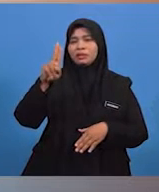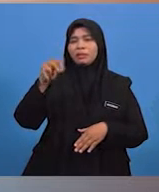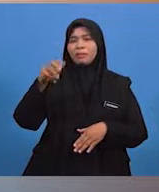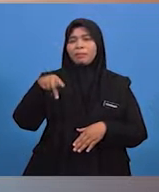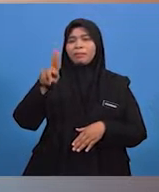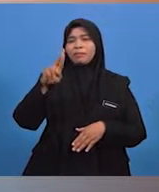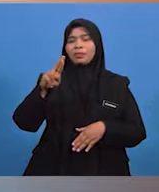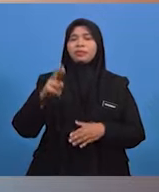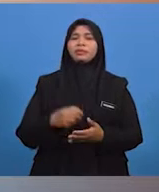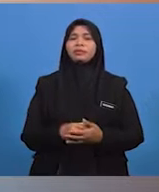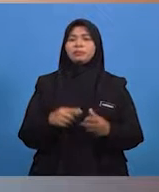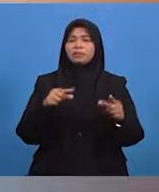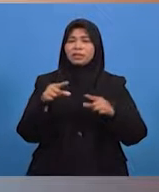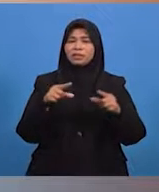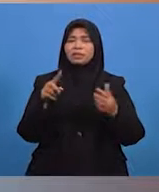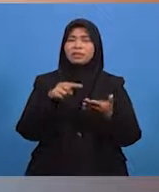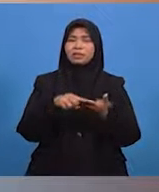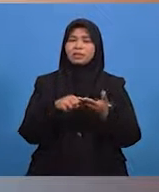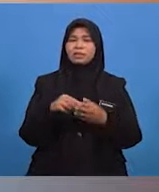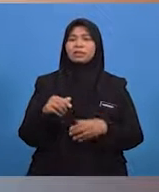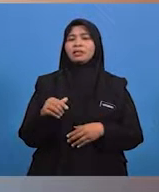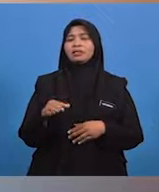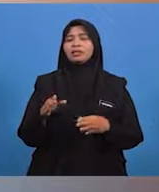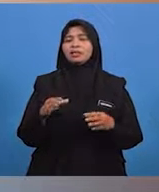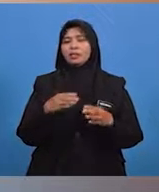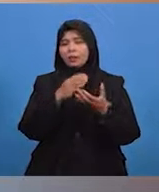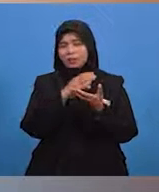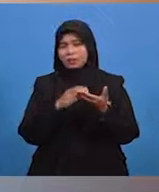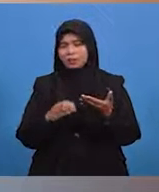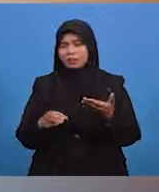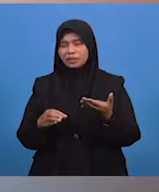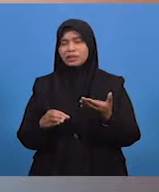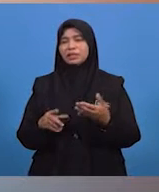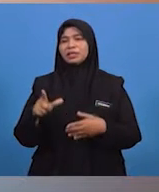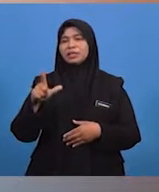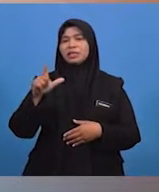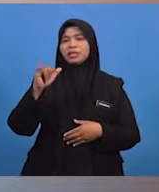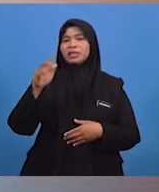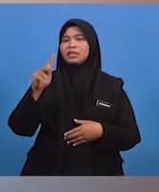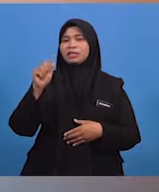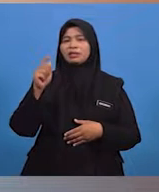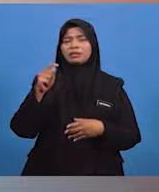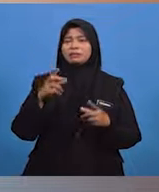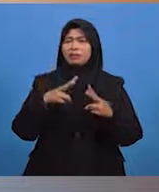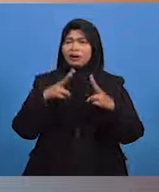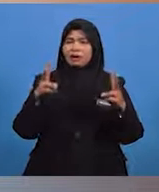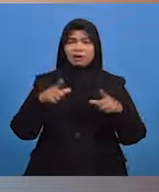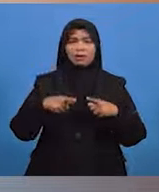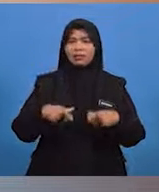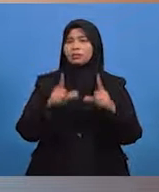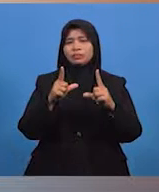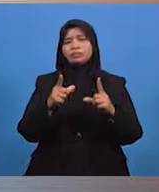Pergerakan ini mengalir dalam bentuk cecair likat dengan sangat laju dan menyebabkan